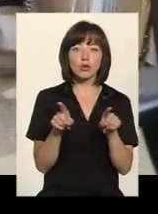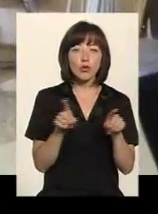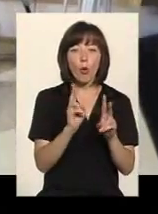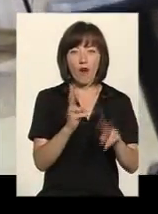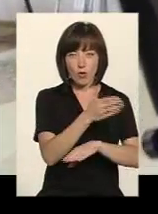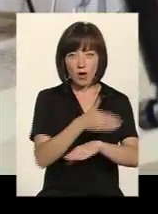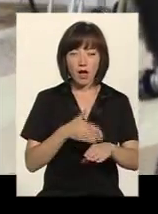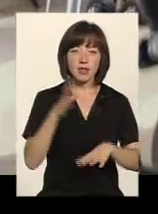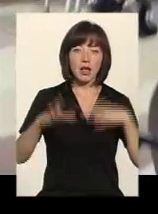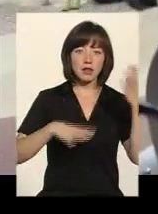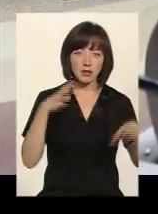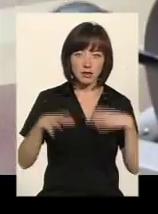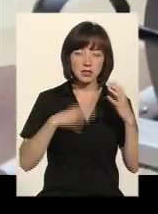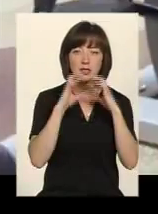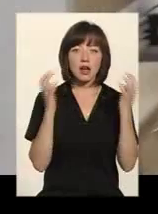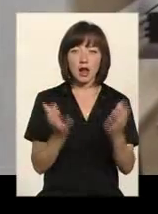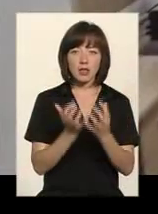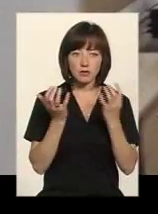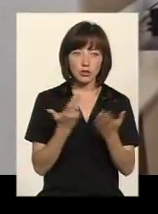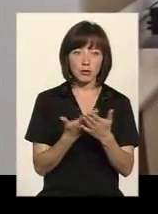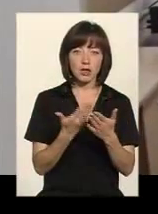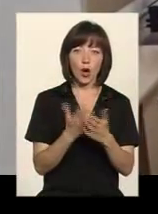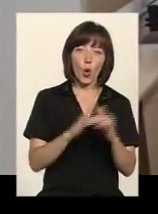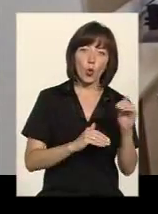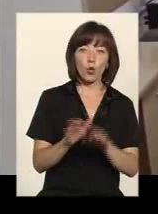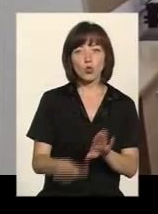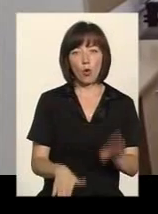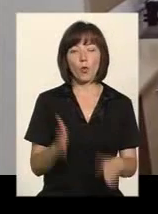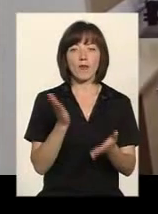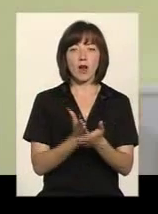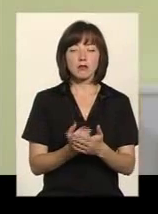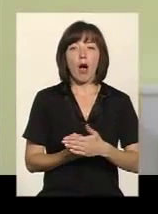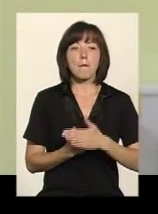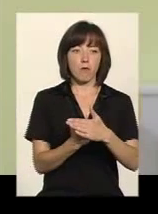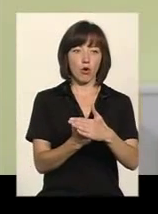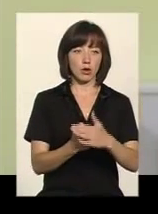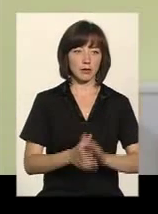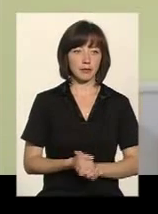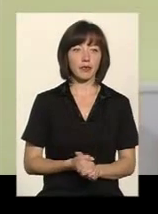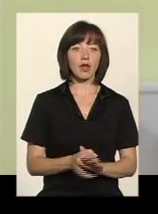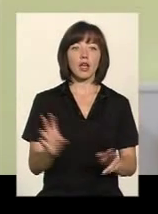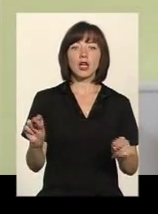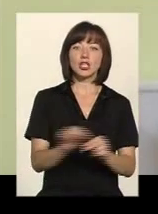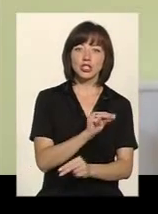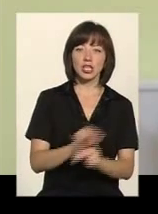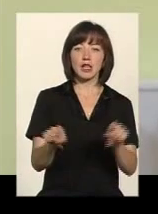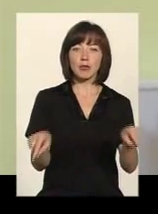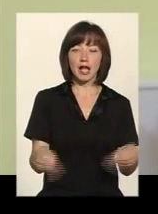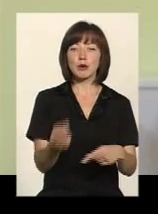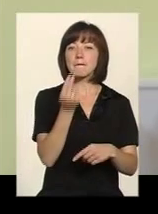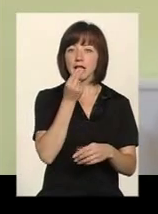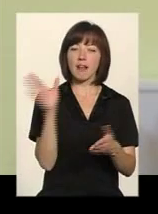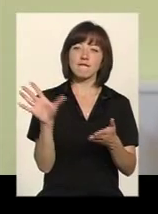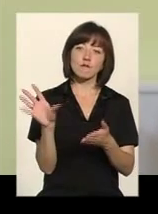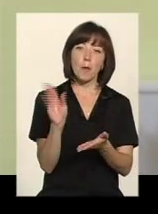і натренировати сохранившуся, допустим, конічність, тому що вона є опорною. Ліка, реабілитання, питання –